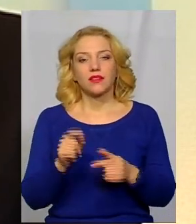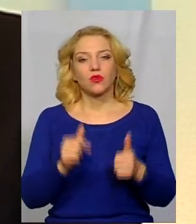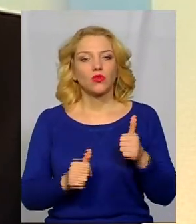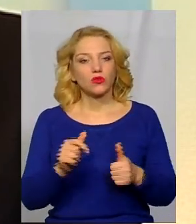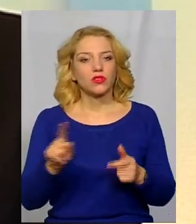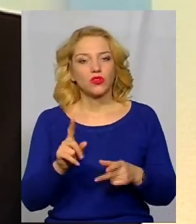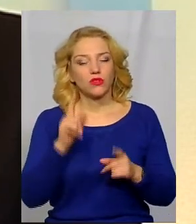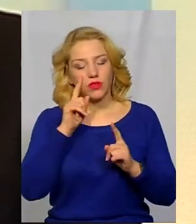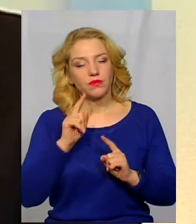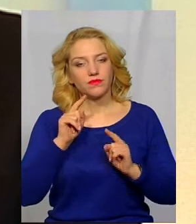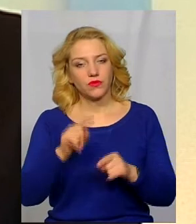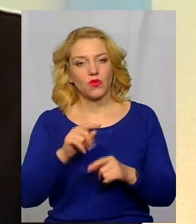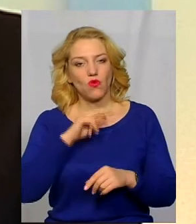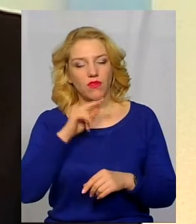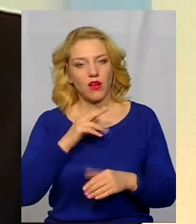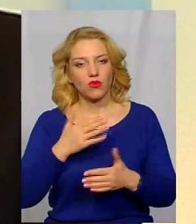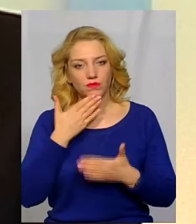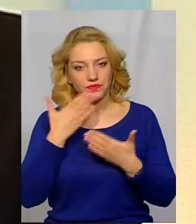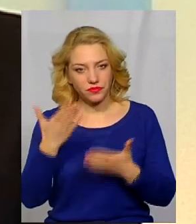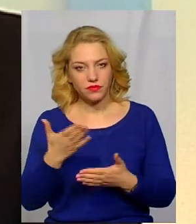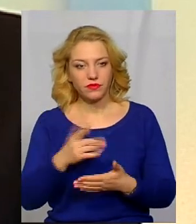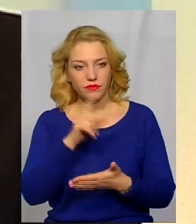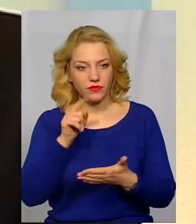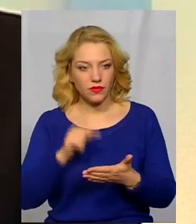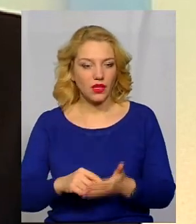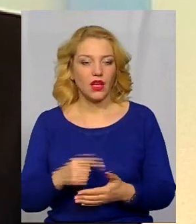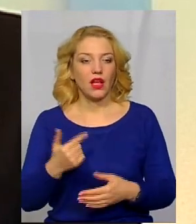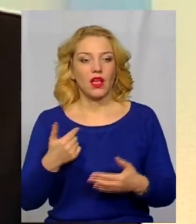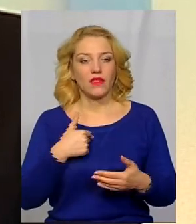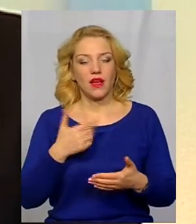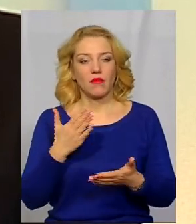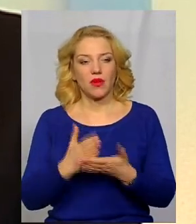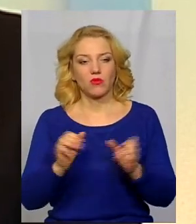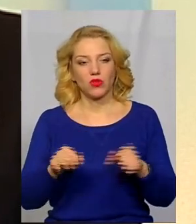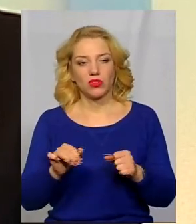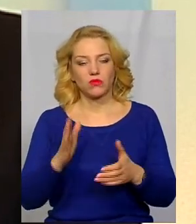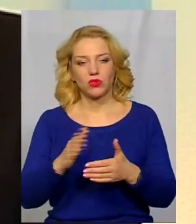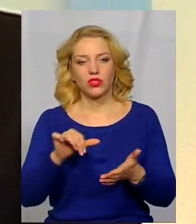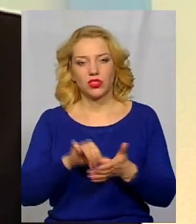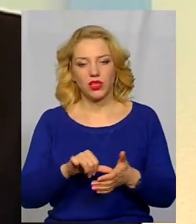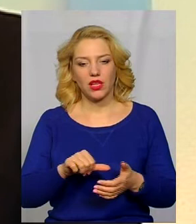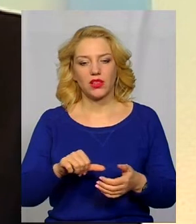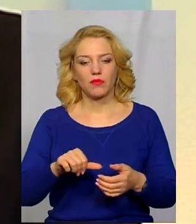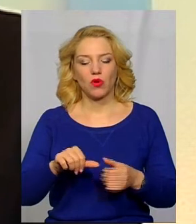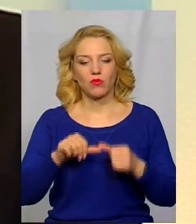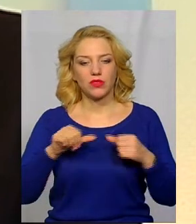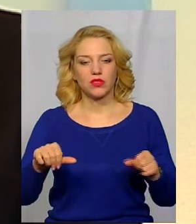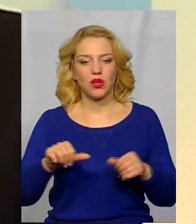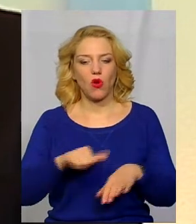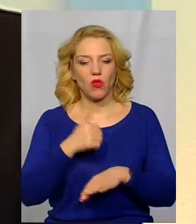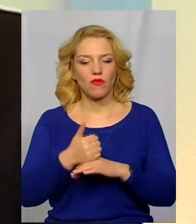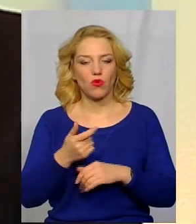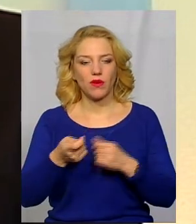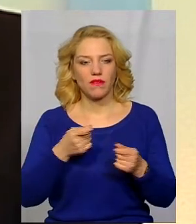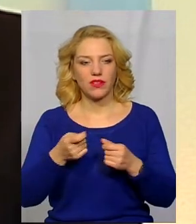особливу увагу? Я звертаю, поскільки маю можливість бути членом атестаційної комісії Головного управління національної поліції, я звертаю обов